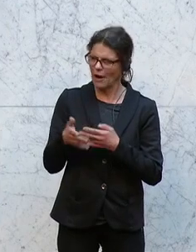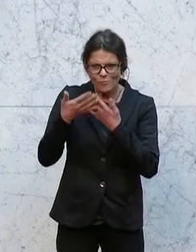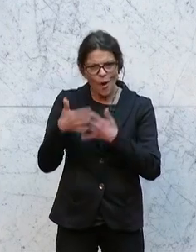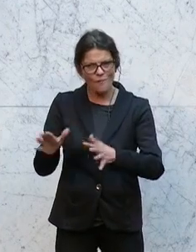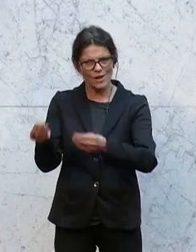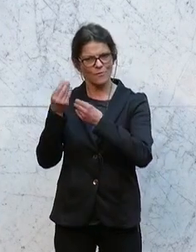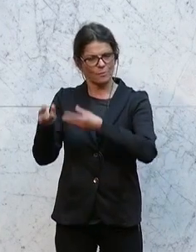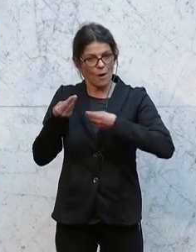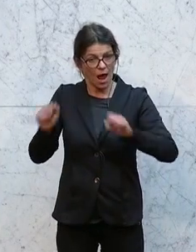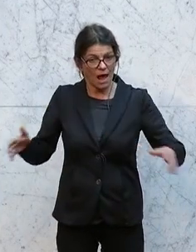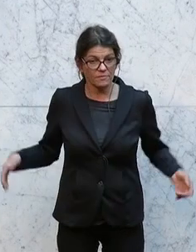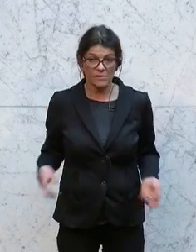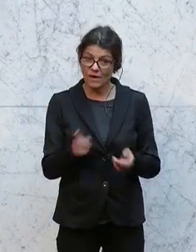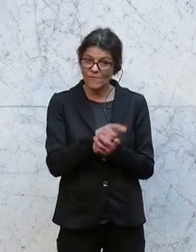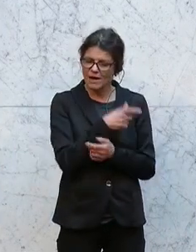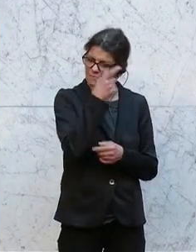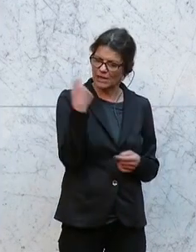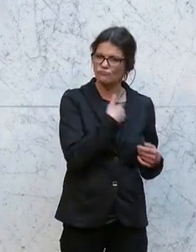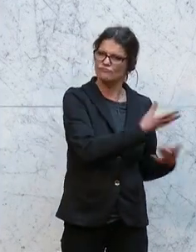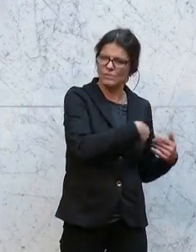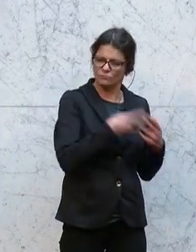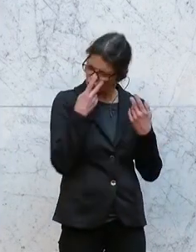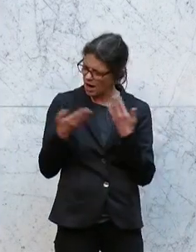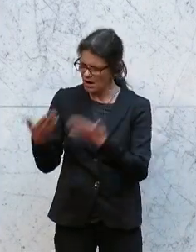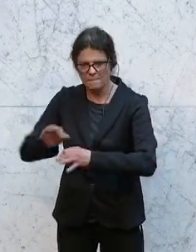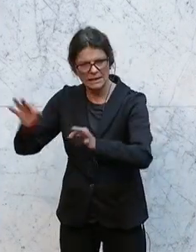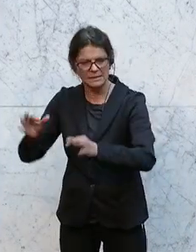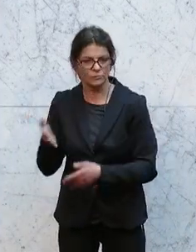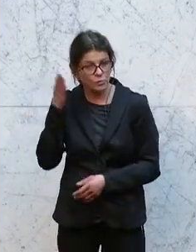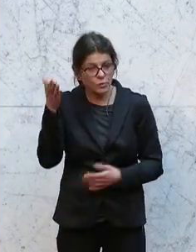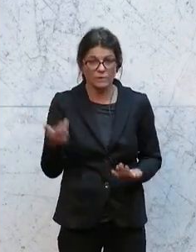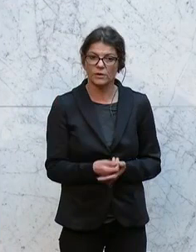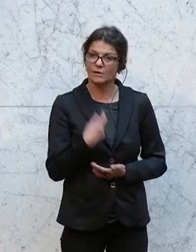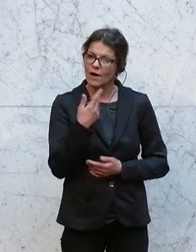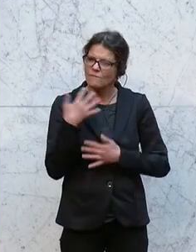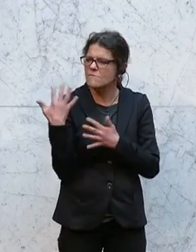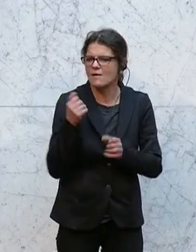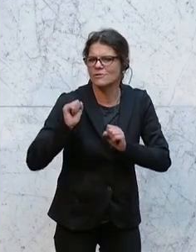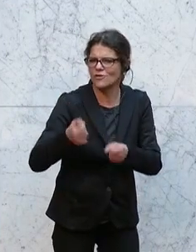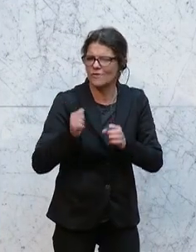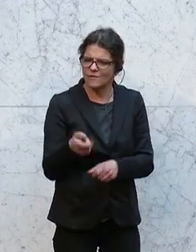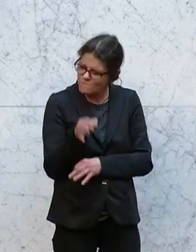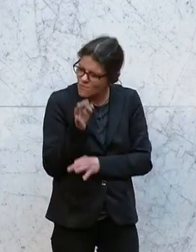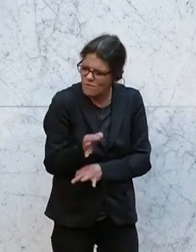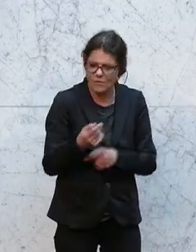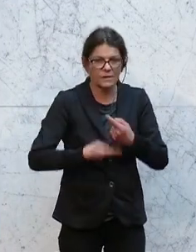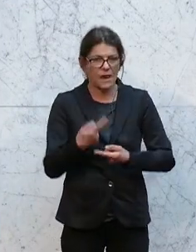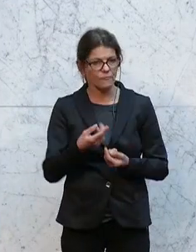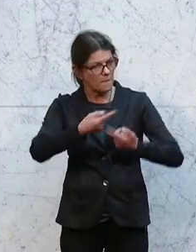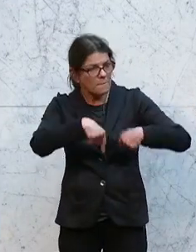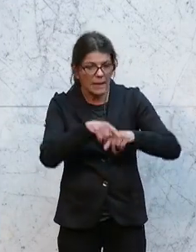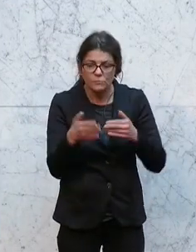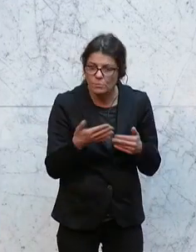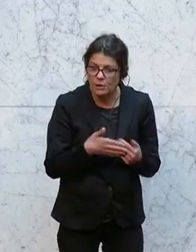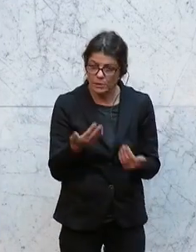und eher die Menschen mitzunehmen auf die Reise. Ich denke hier an ganz viel beherzte Initiativen von Gemeinden,